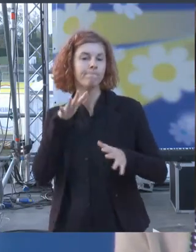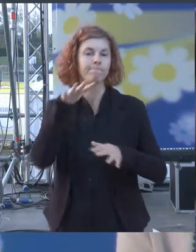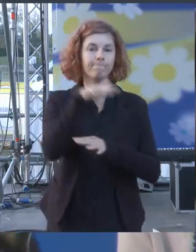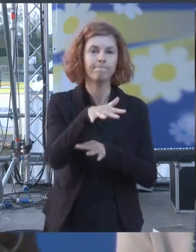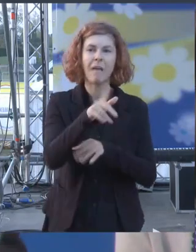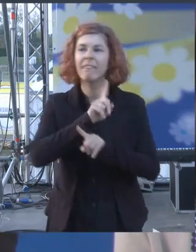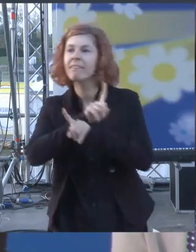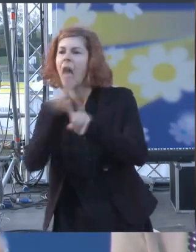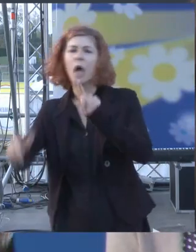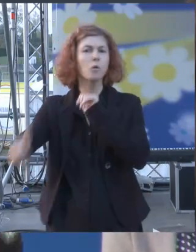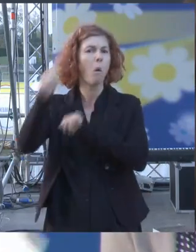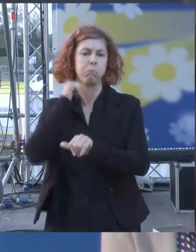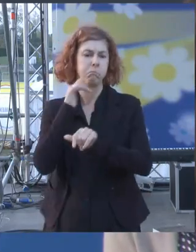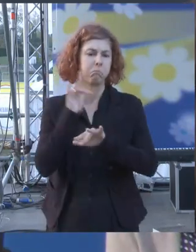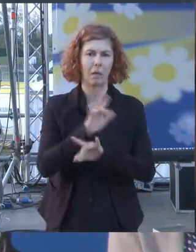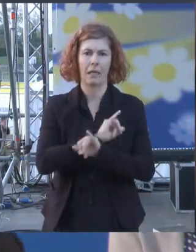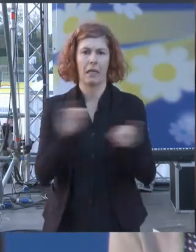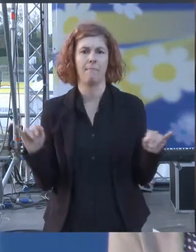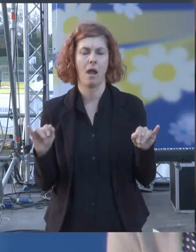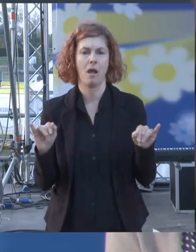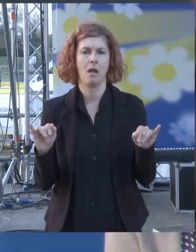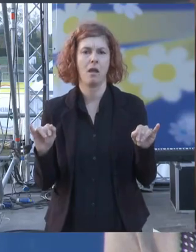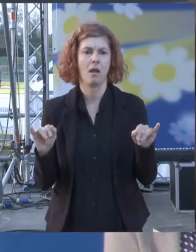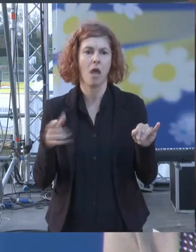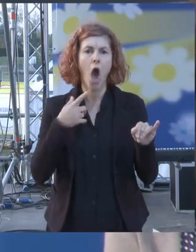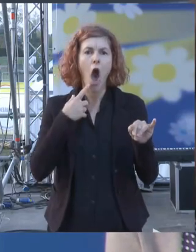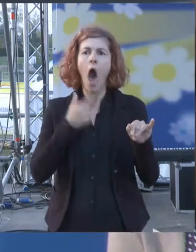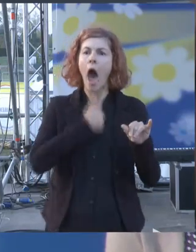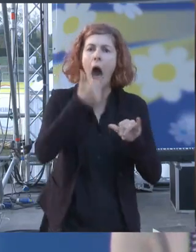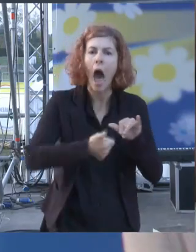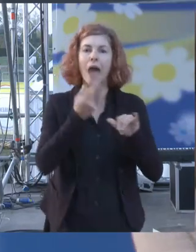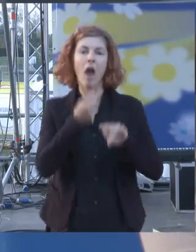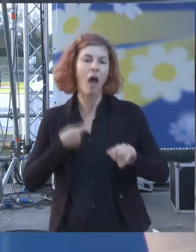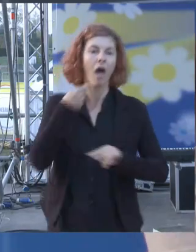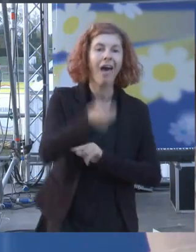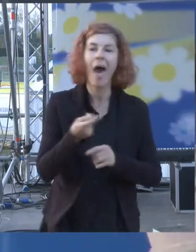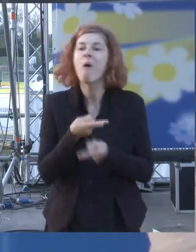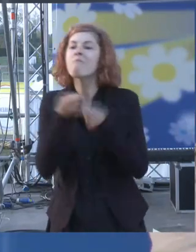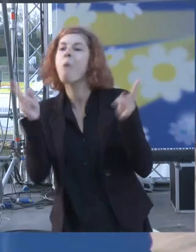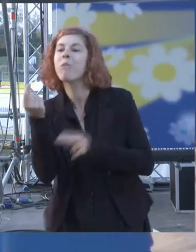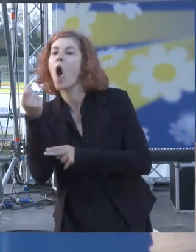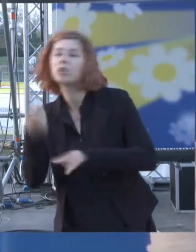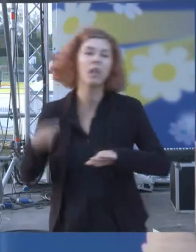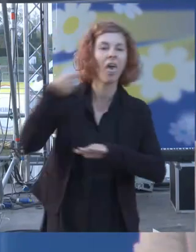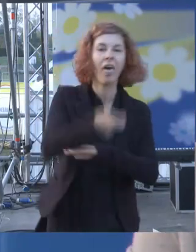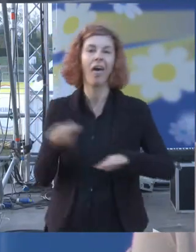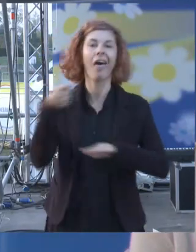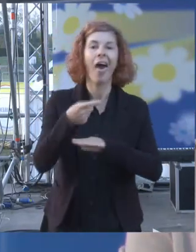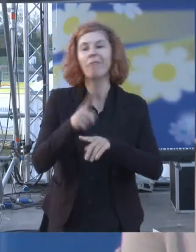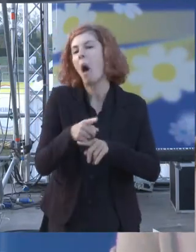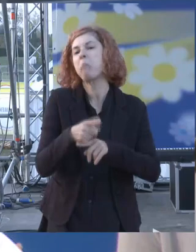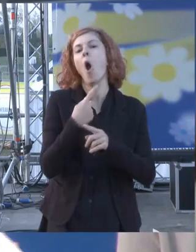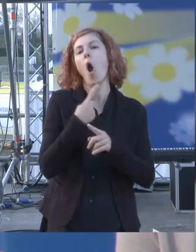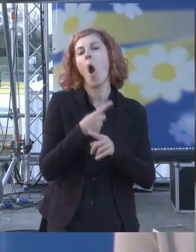anno la rifinanziavano ci mettevano dentro altri soldi pubblici e poi si ricominciava la giostra noi stiamo